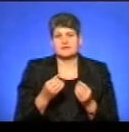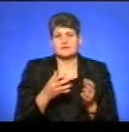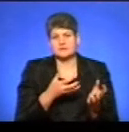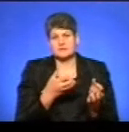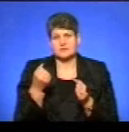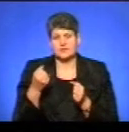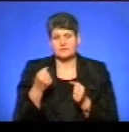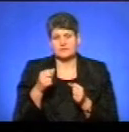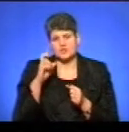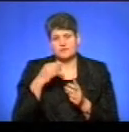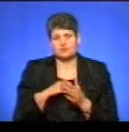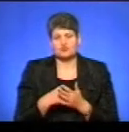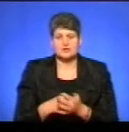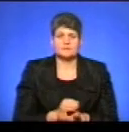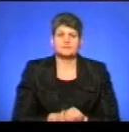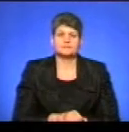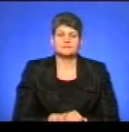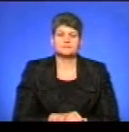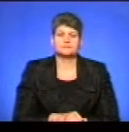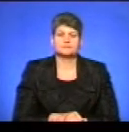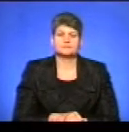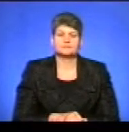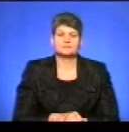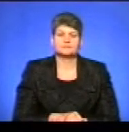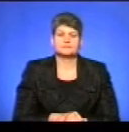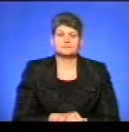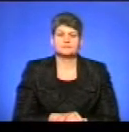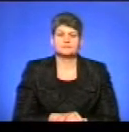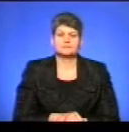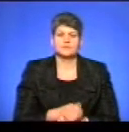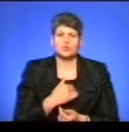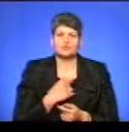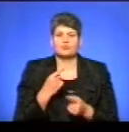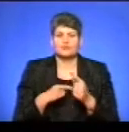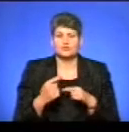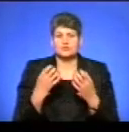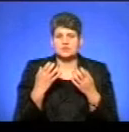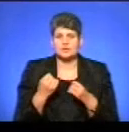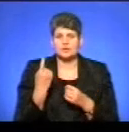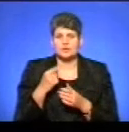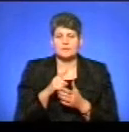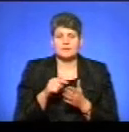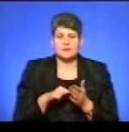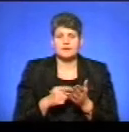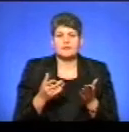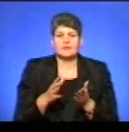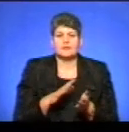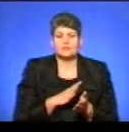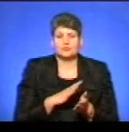на рівень державного бюджету. Ну, хочу повернутися ще до одного з питань, де були